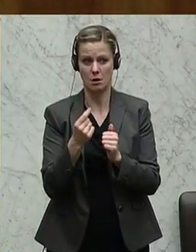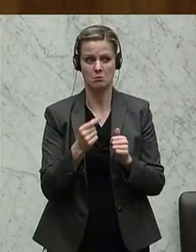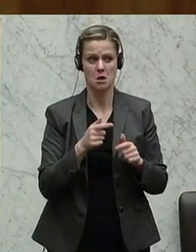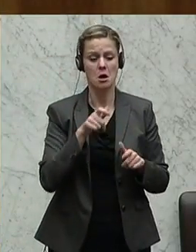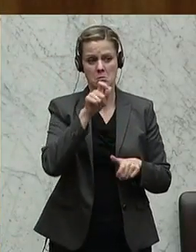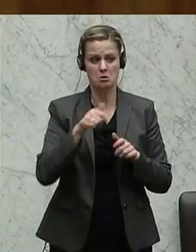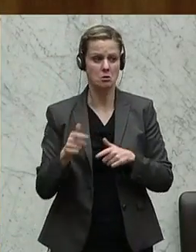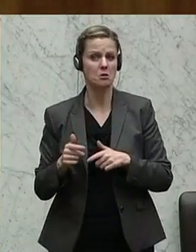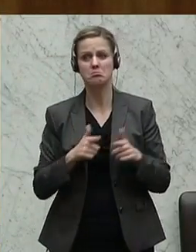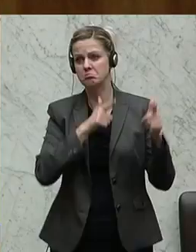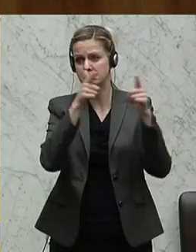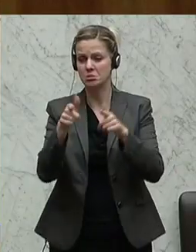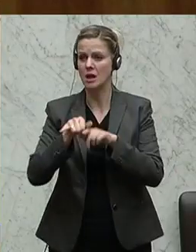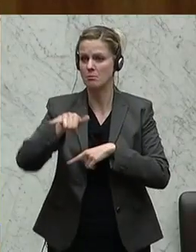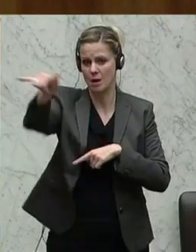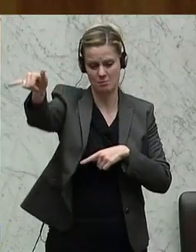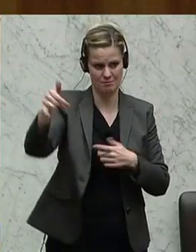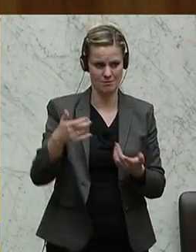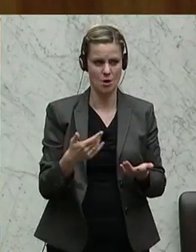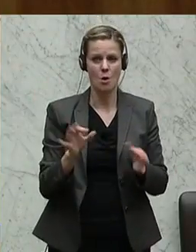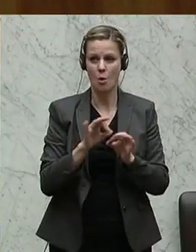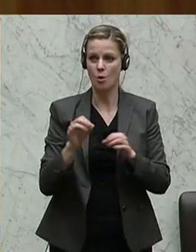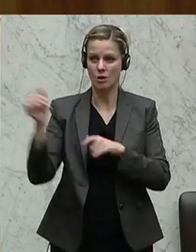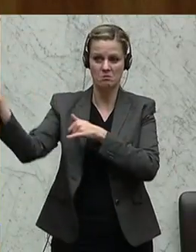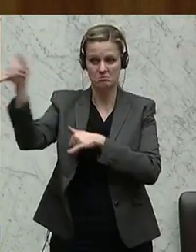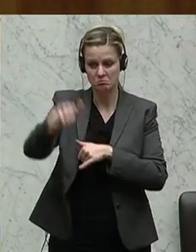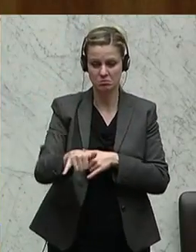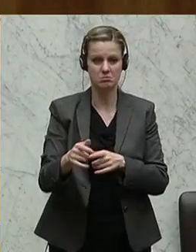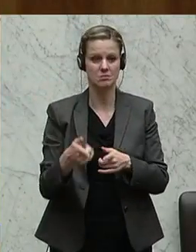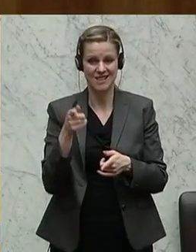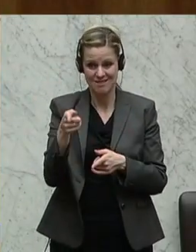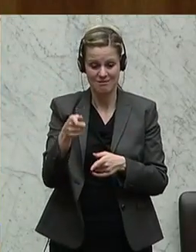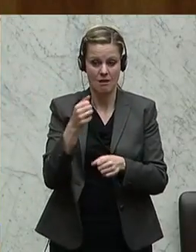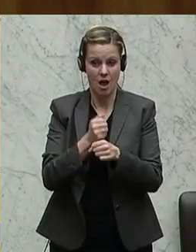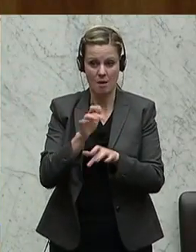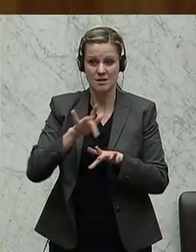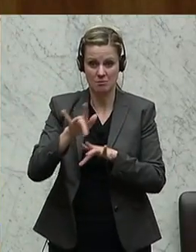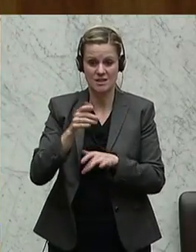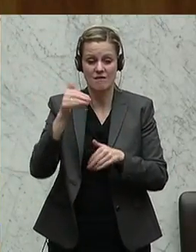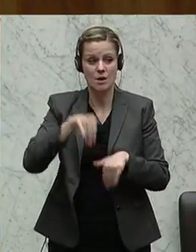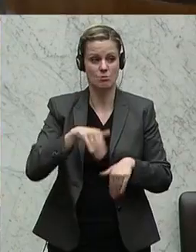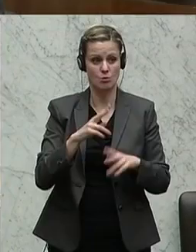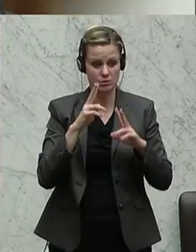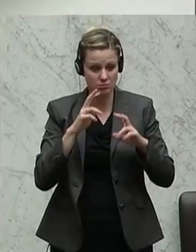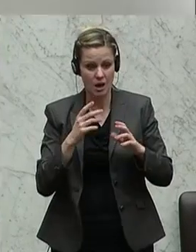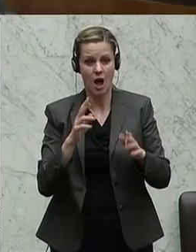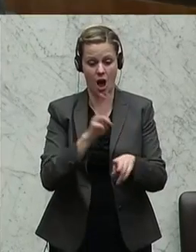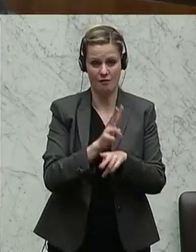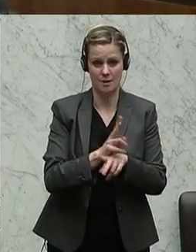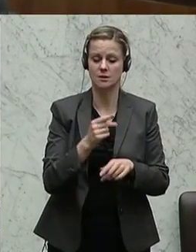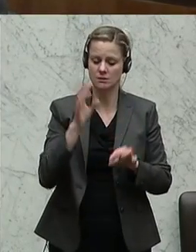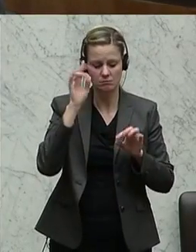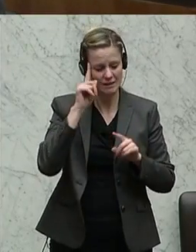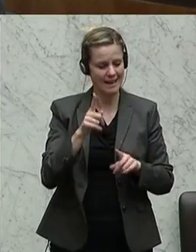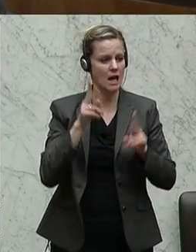beziehungsweise die Fluggesellschaften diese Flughäfen anfliegen. Und das sind Arbeitsplätze und auf diese Arbeitsplätze müssen wir schauen. Und ich glaube, dass das der richtige Weg